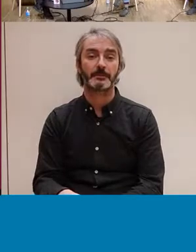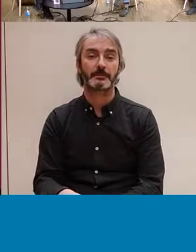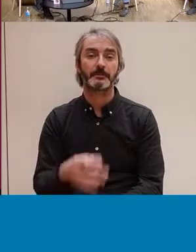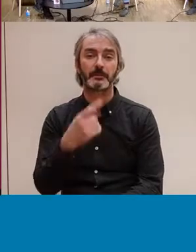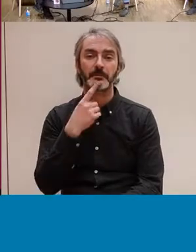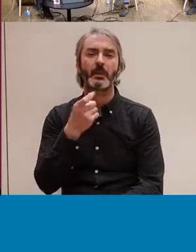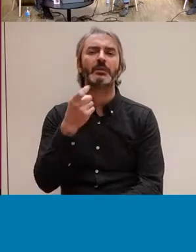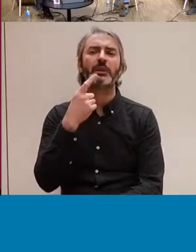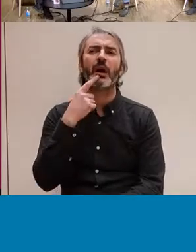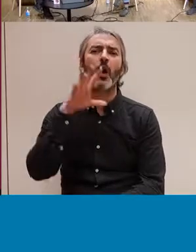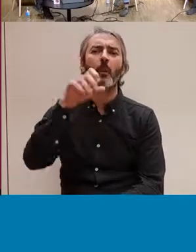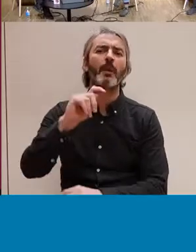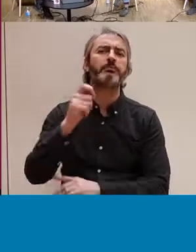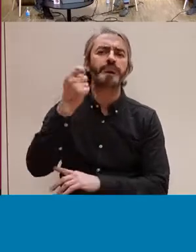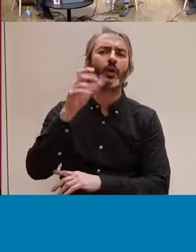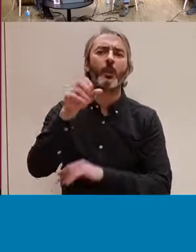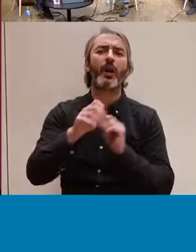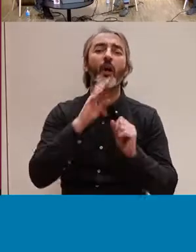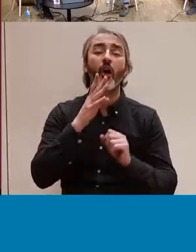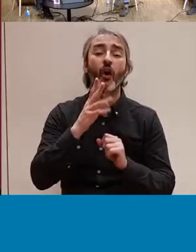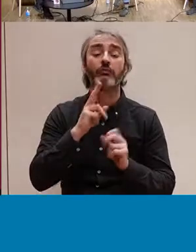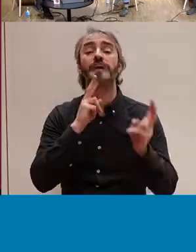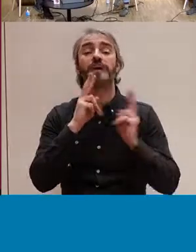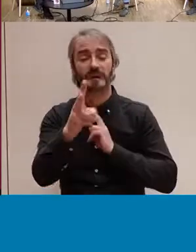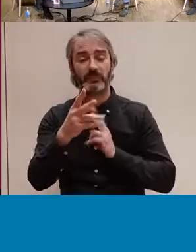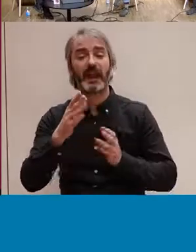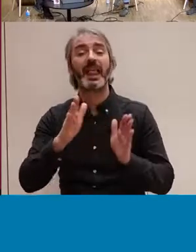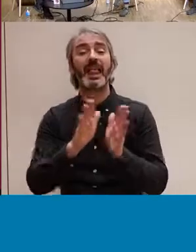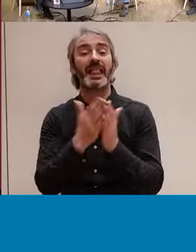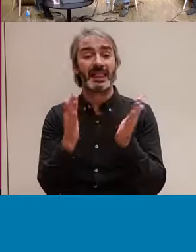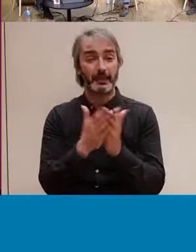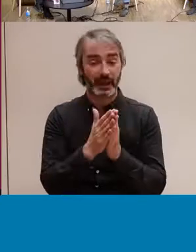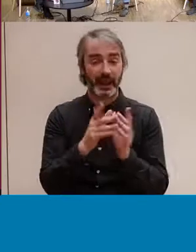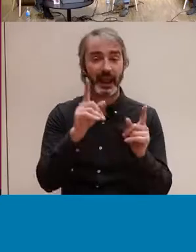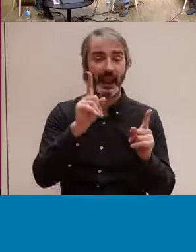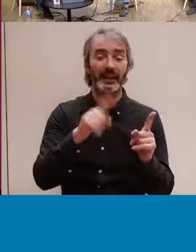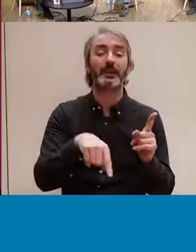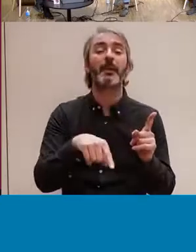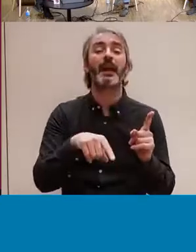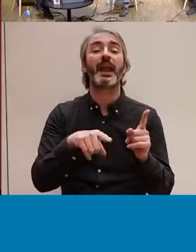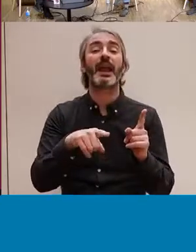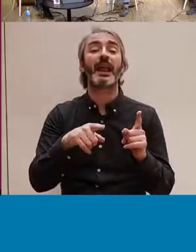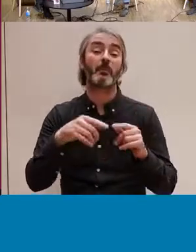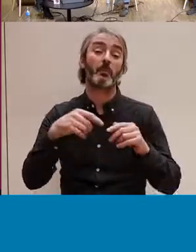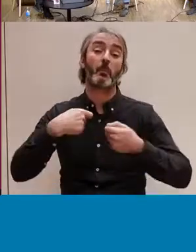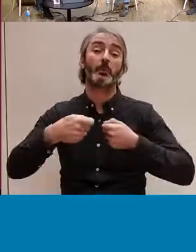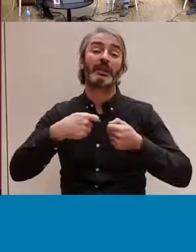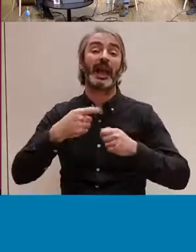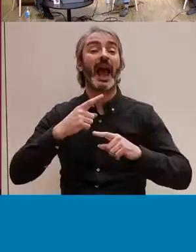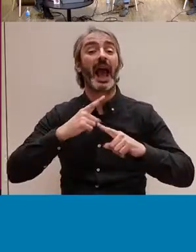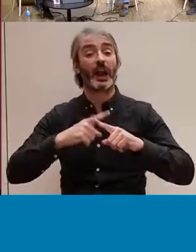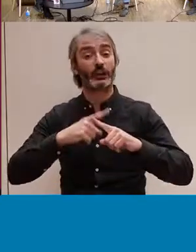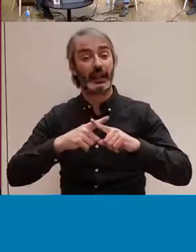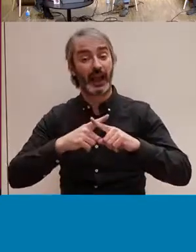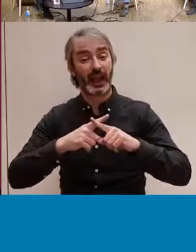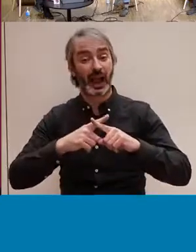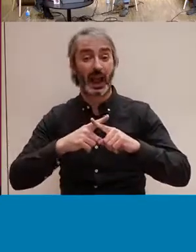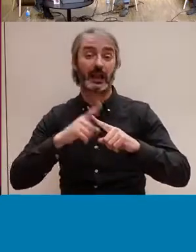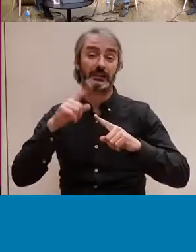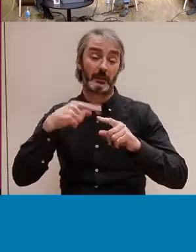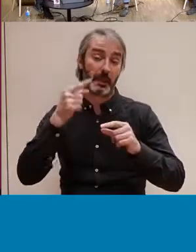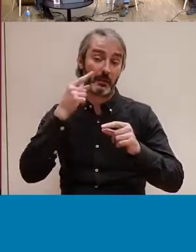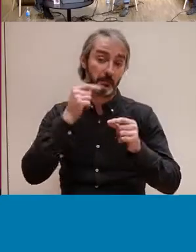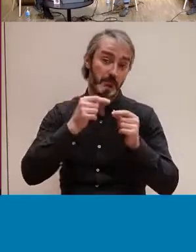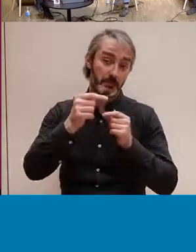Sí, podeu trobar a les llibreries, també a botigues eròtiques, tant online com presencial, d'estar a Platano